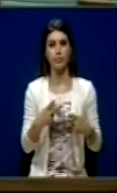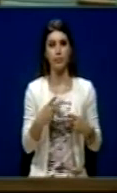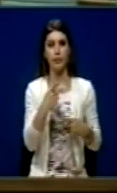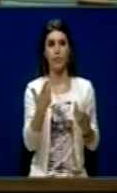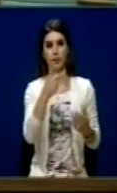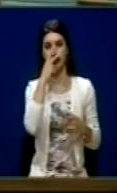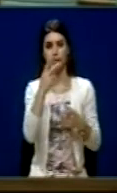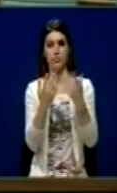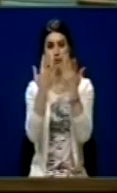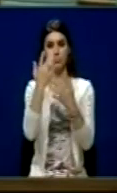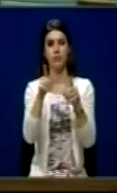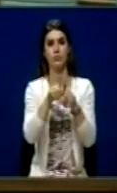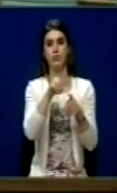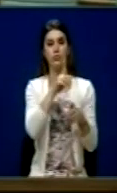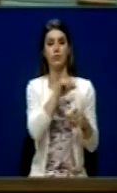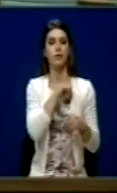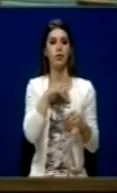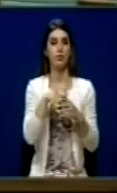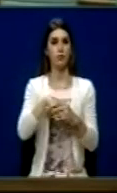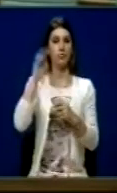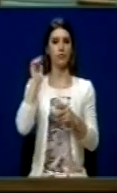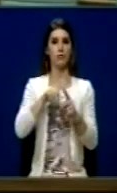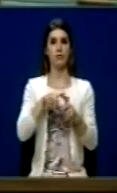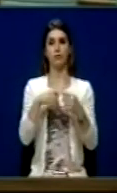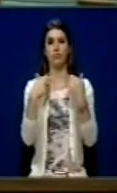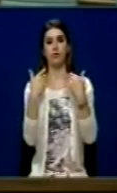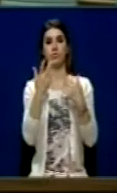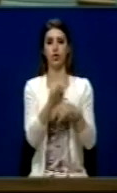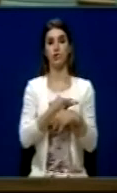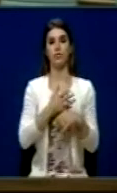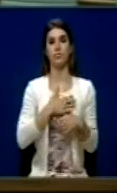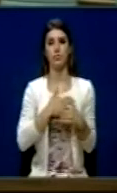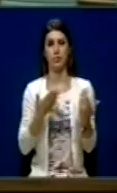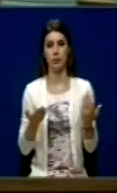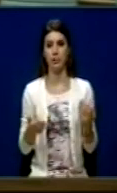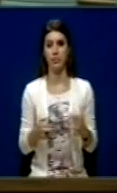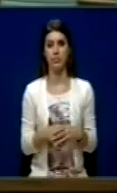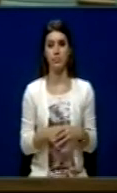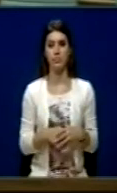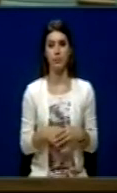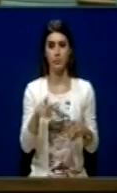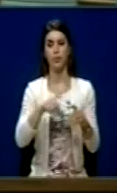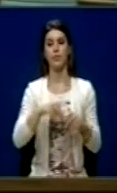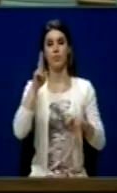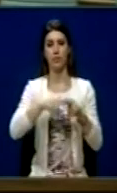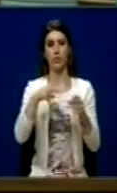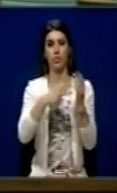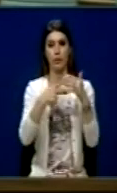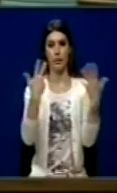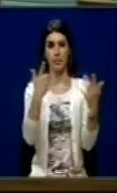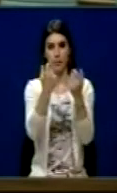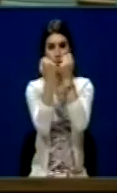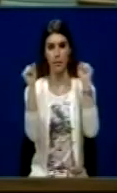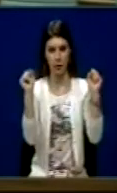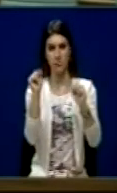Paras leshme është me heqen dorë nga kontrolin bitë e ridonë dhe me heqen dorë nga shëtësia në farë më një. Pra është palën përbërësit në vitën 2008, nuk